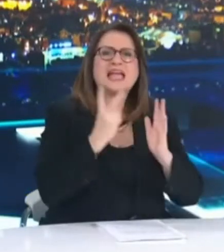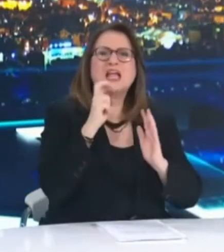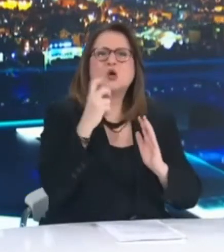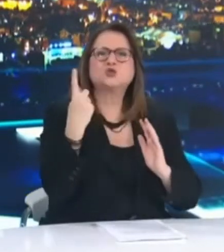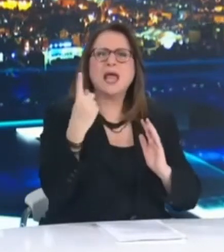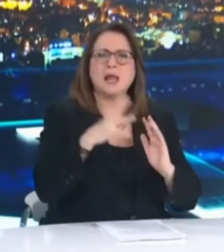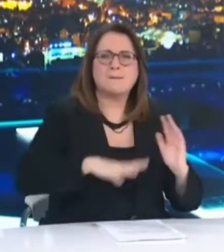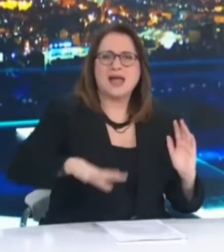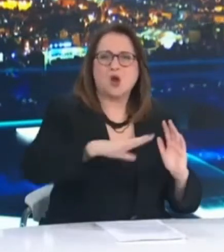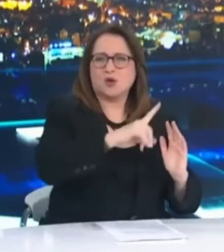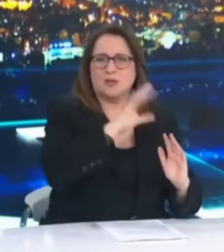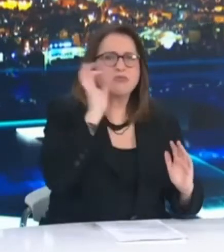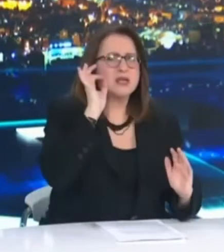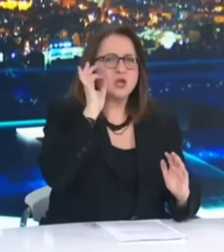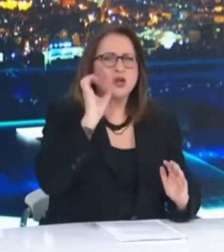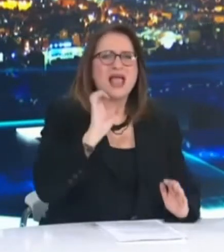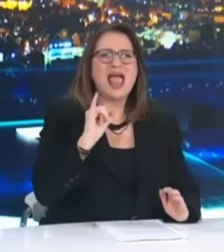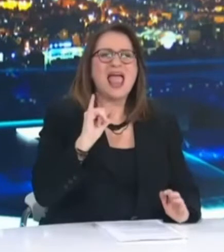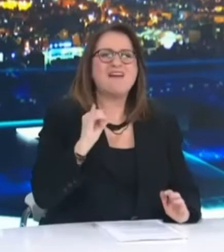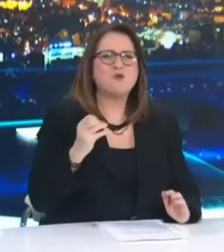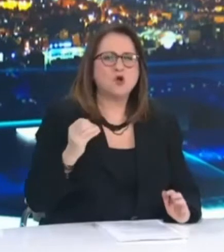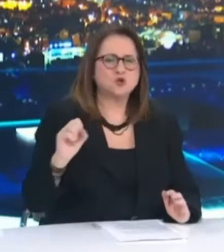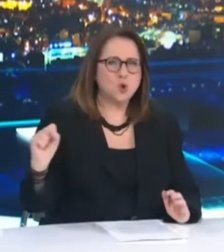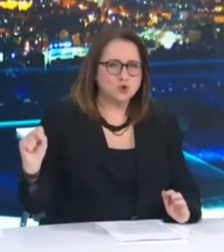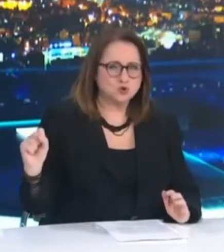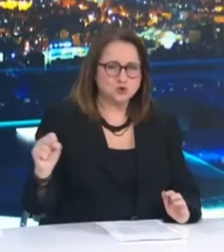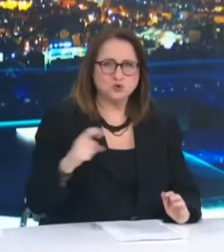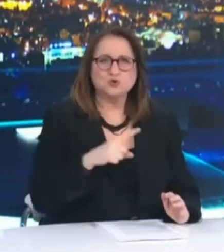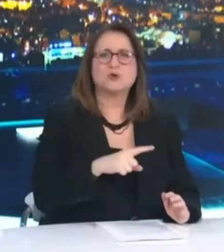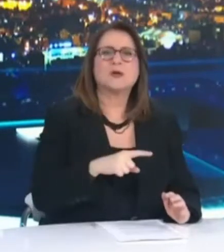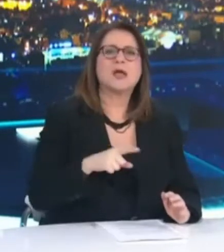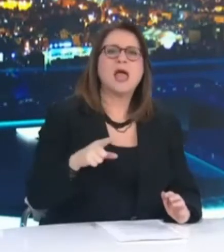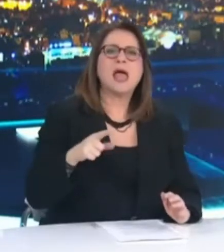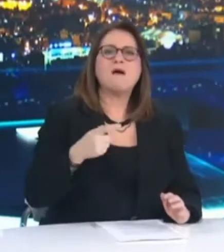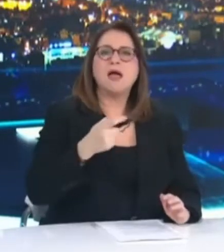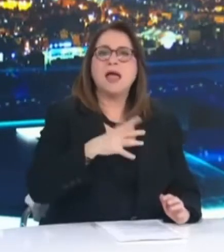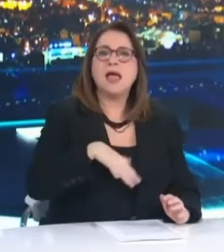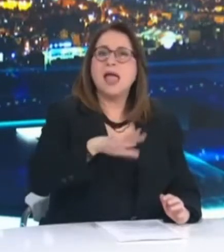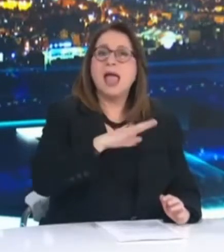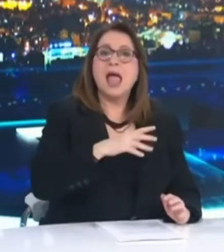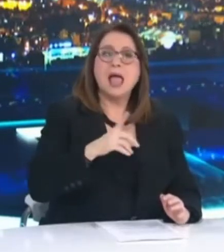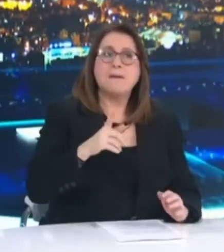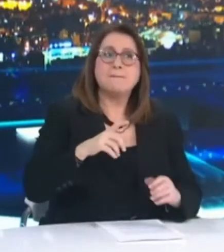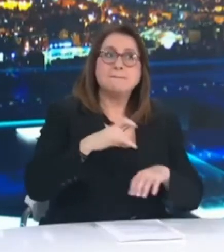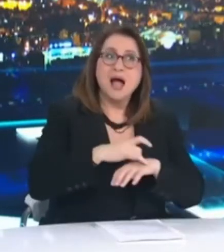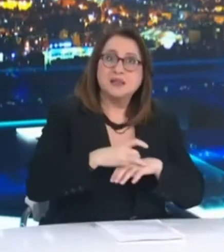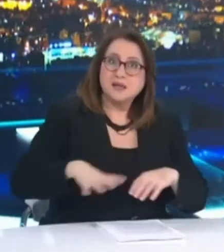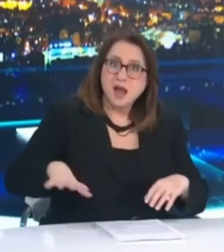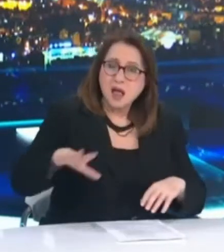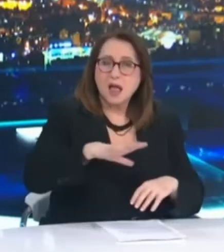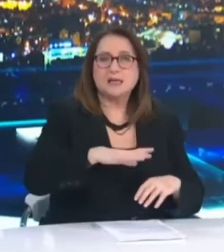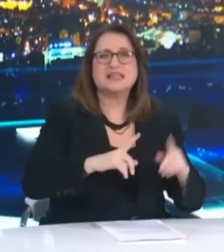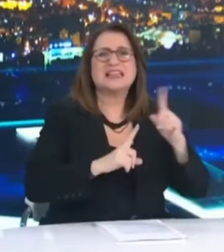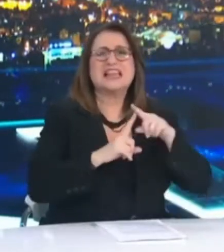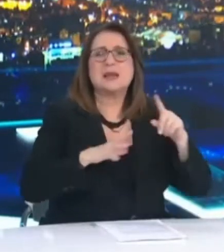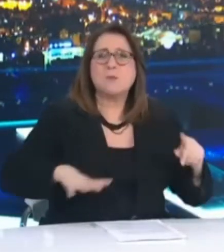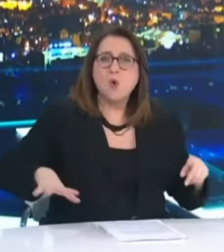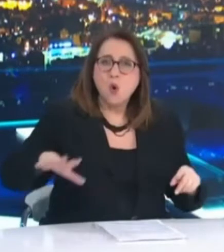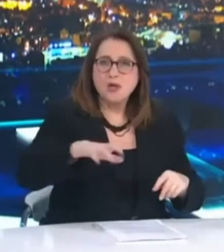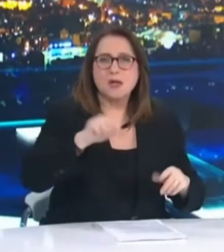Περιφερειακή Ενότητα Ευείας, πλήν της Κύρου, η Περιφερειακή Ενότητα Αχαΐας, η Περιφερειακή Ενότητα Αρκαδίας και η Περιφέρεια Αττικής.